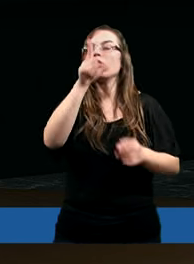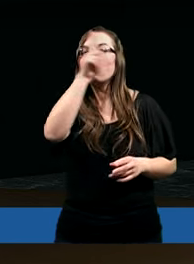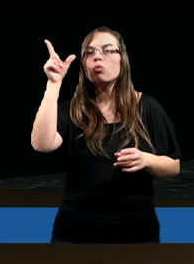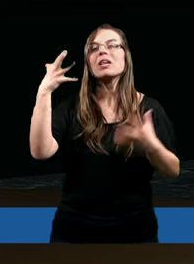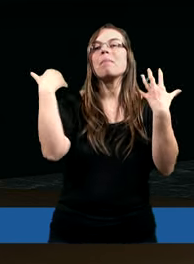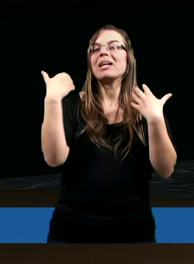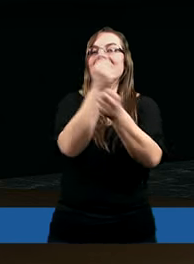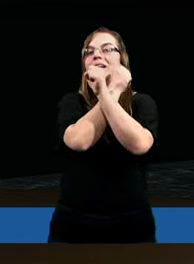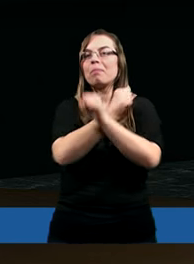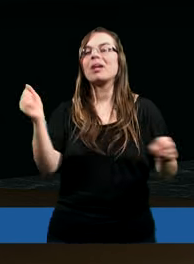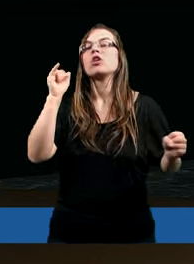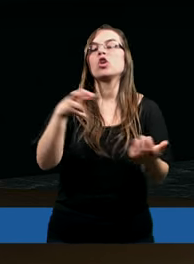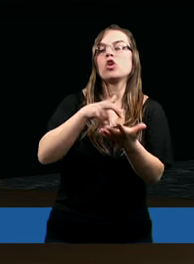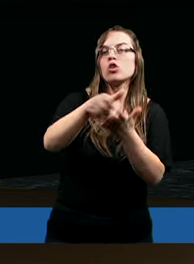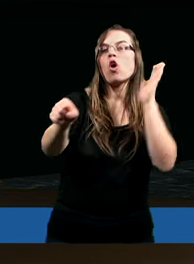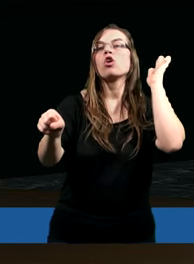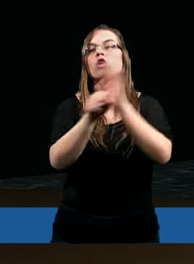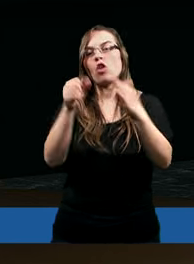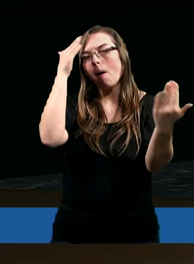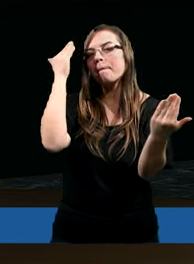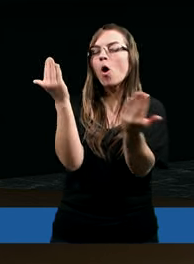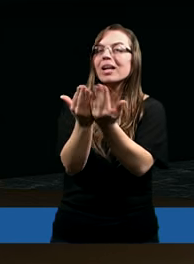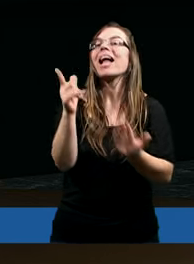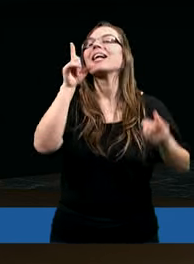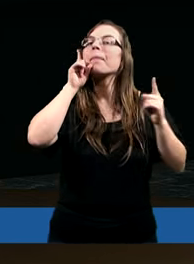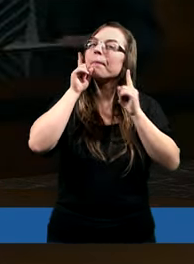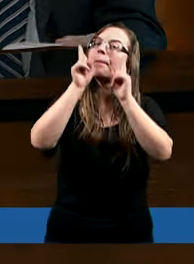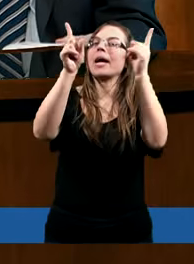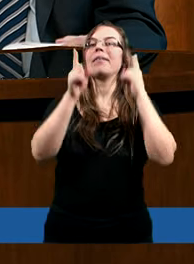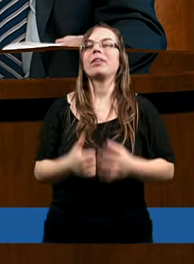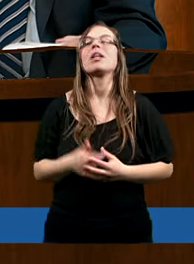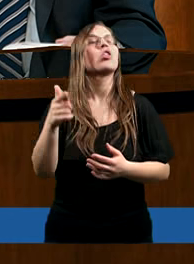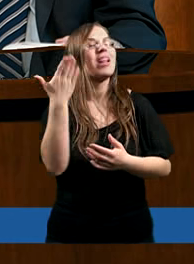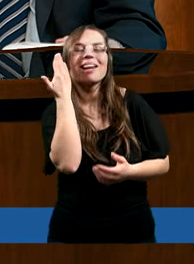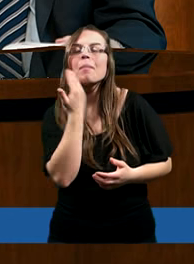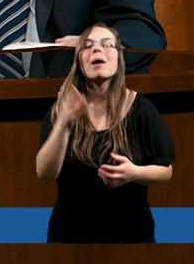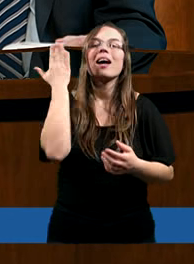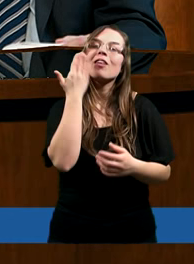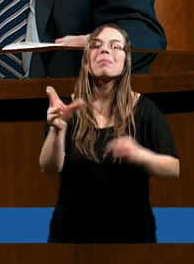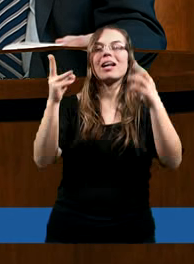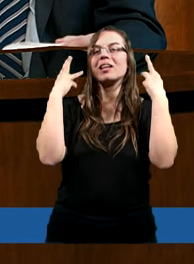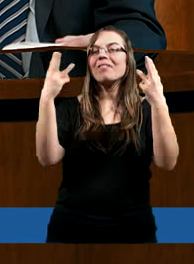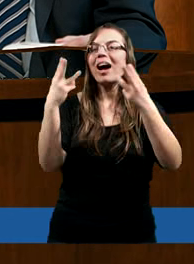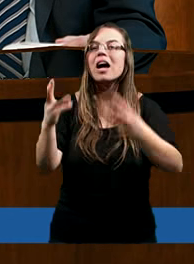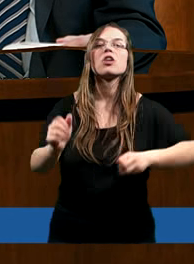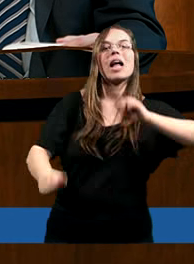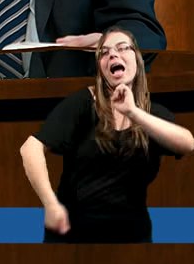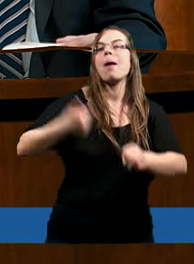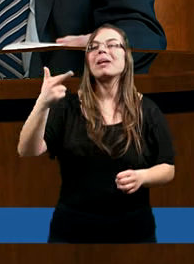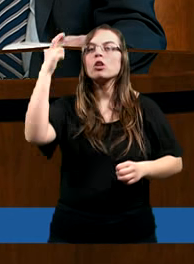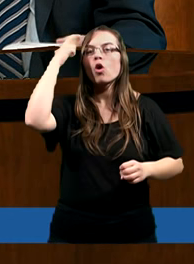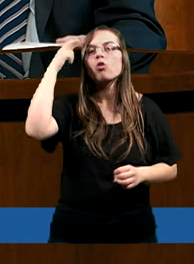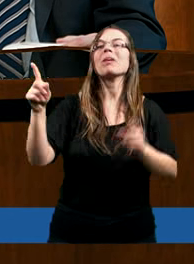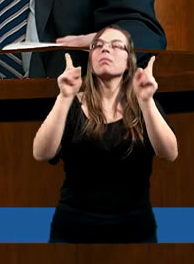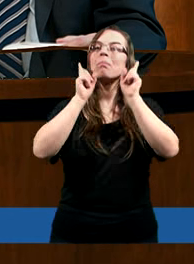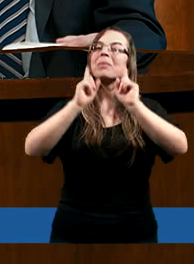ludzie byli zbawieni i doszli do poznania prawdy. To jest bardzo ważne, aby zrozumieć